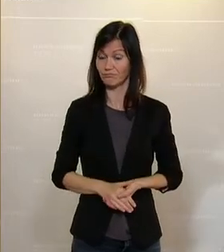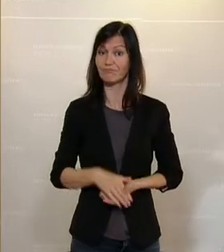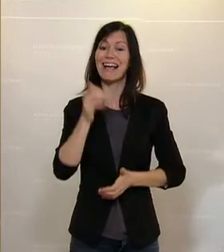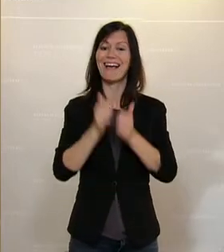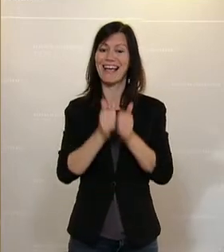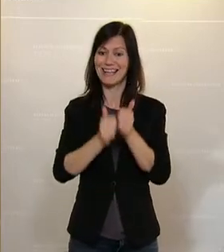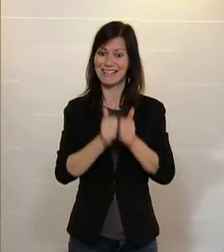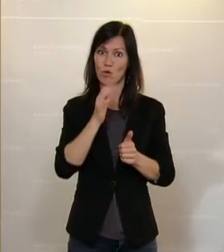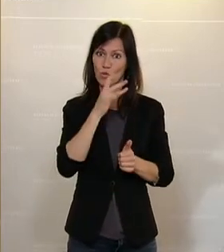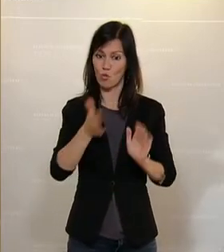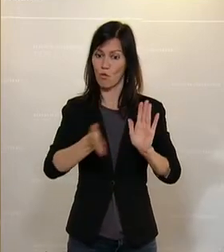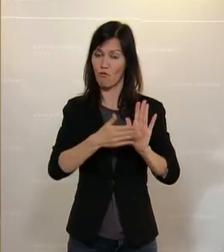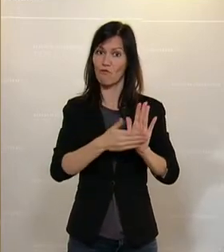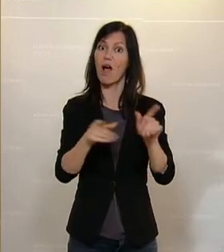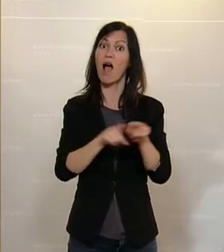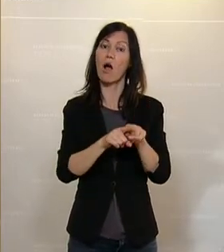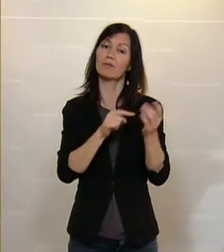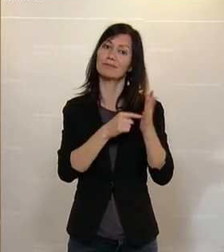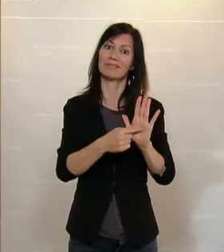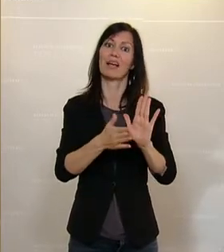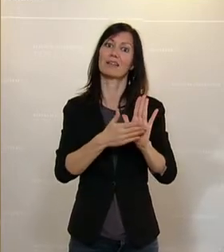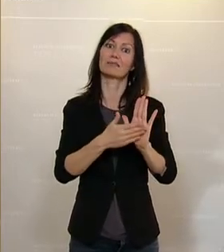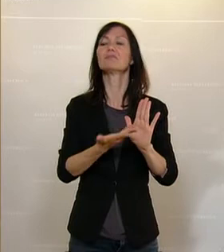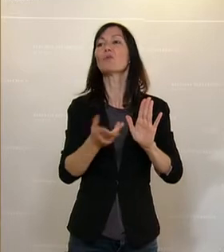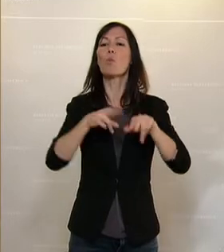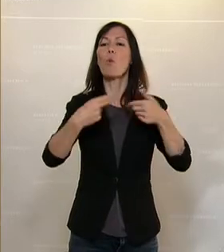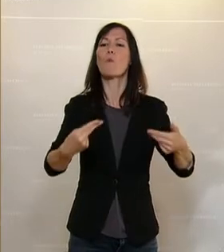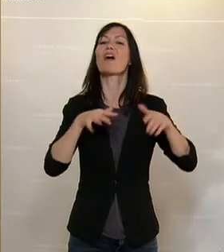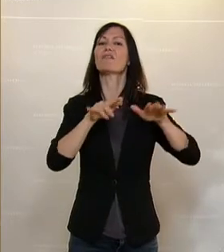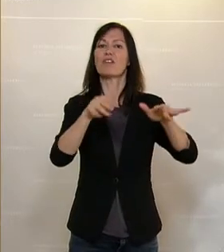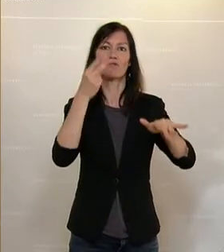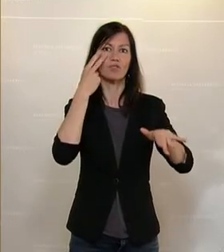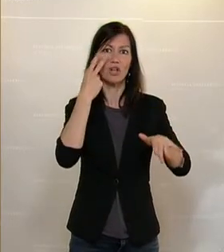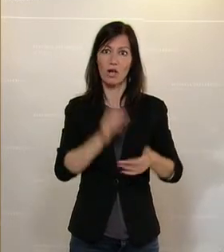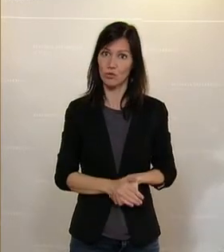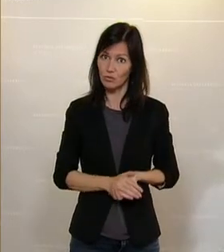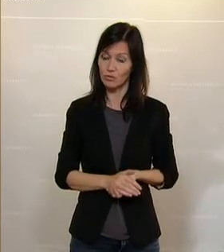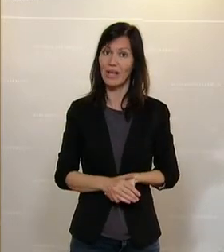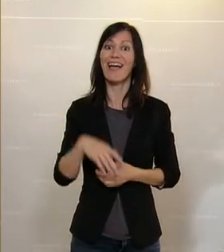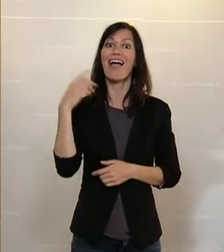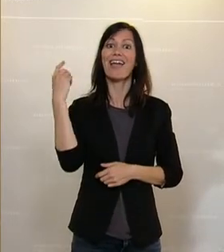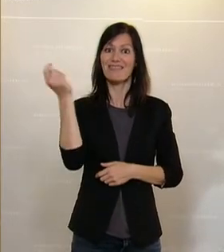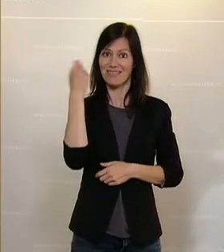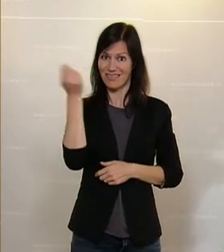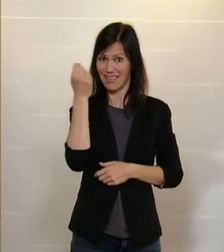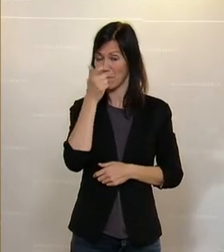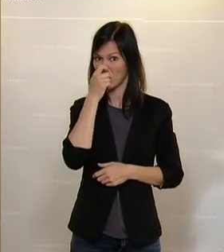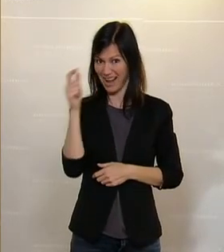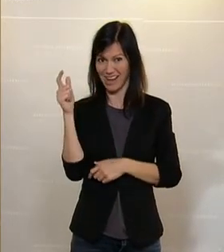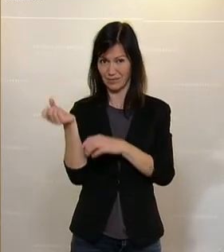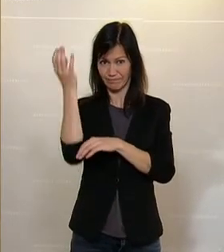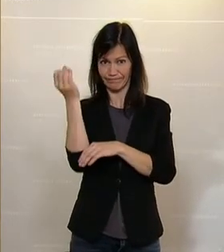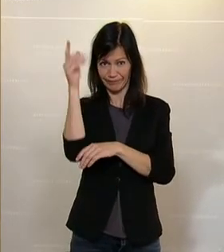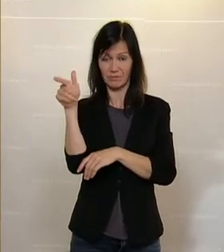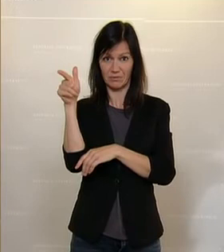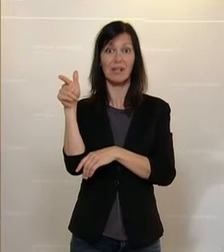Rechnungshofes gab es auch zum Thema Umweltwirkung. Eine deutliche Reduktion der Treibhausgasemissionen